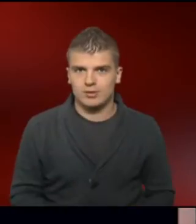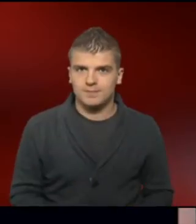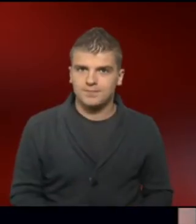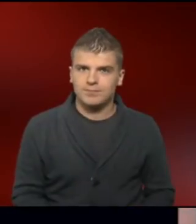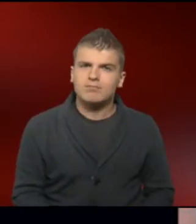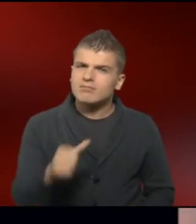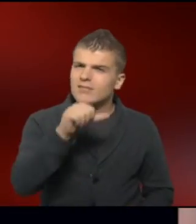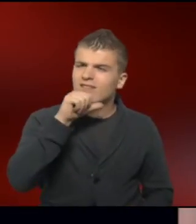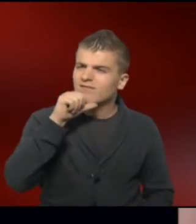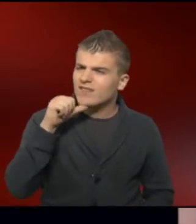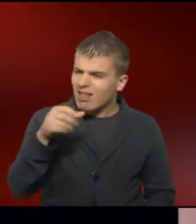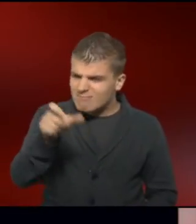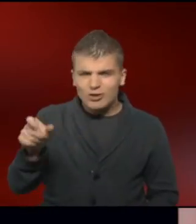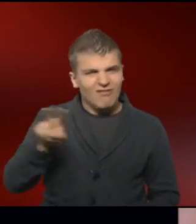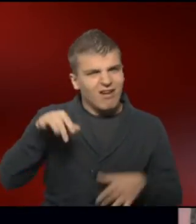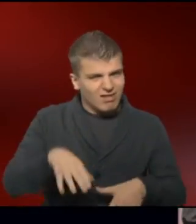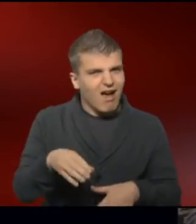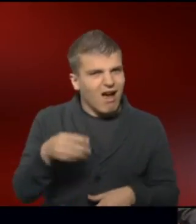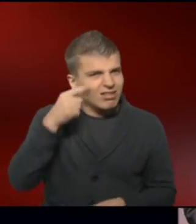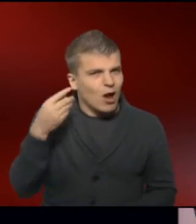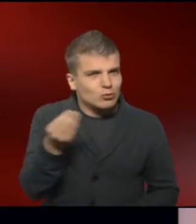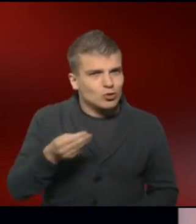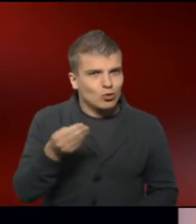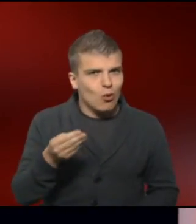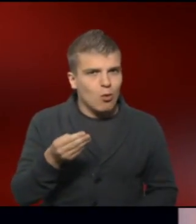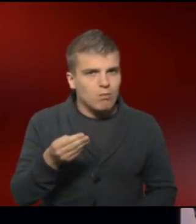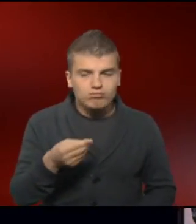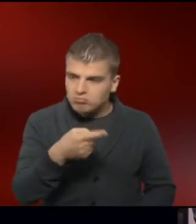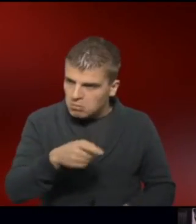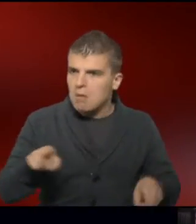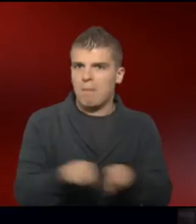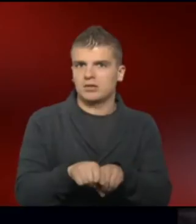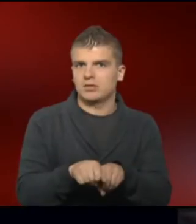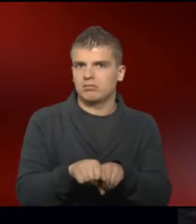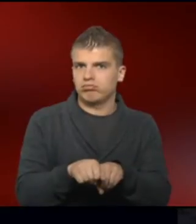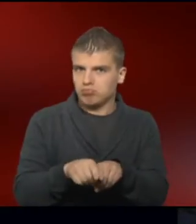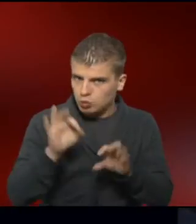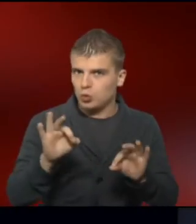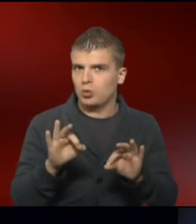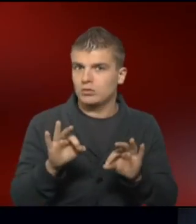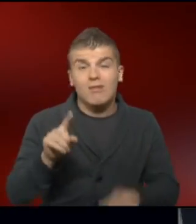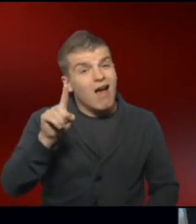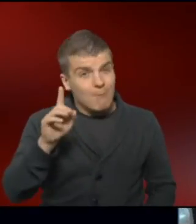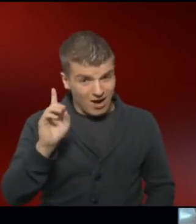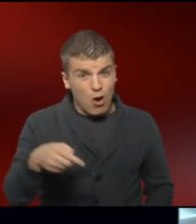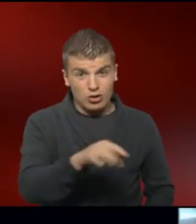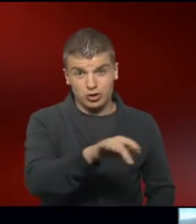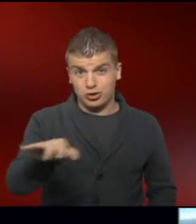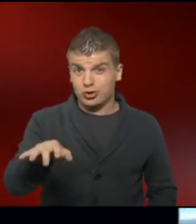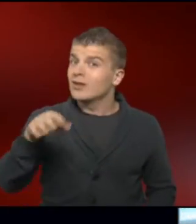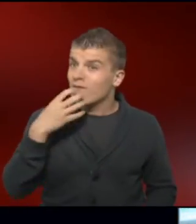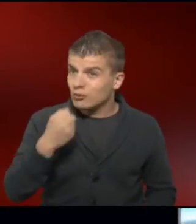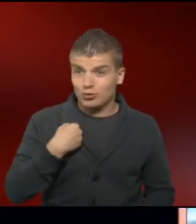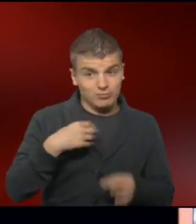viele Menschen mit Down-Syndrom mag das eine durchaus ideale Lösung sein. Aber es gibt auch einige, die wollen raus.